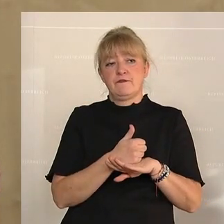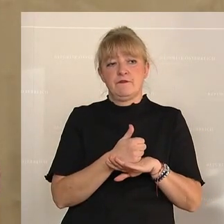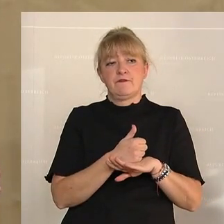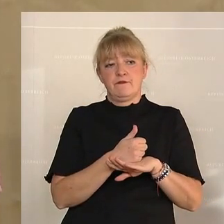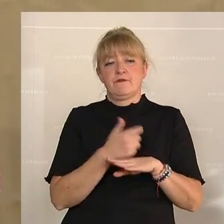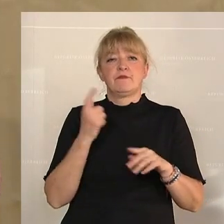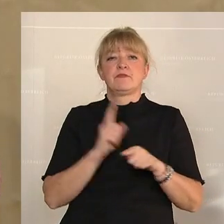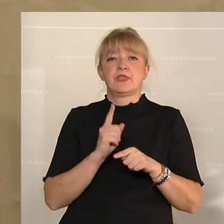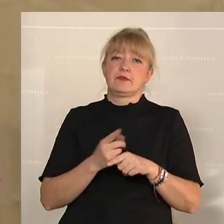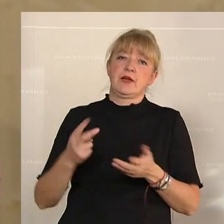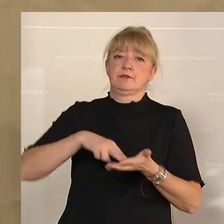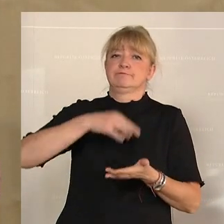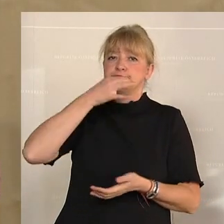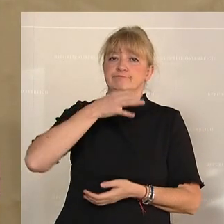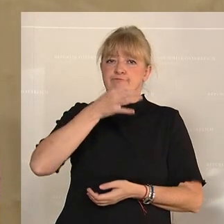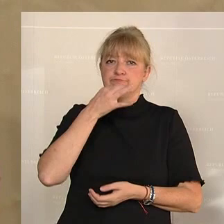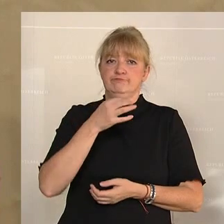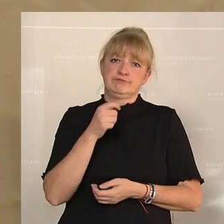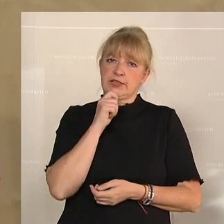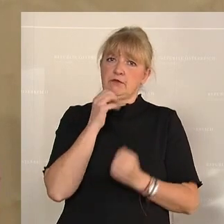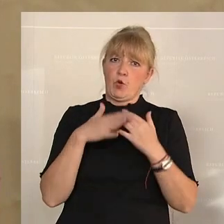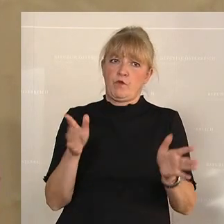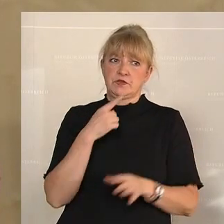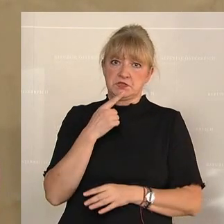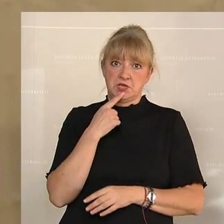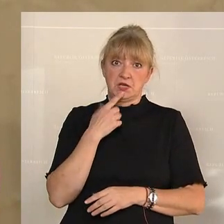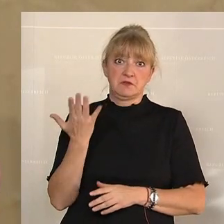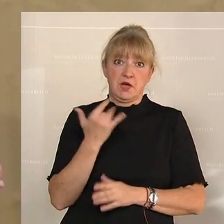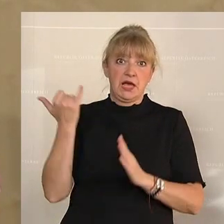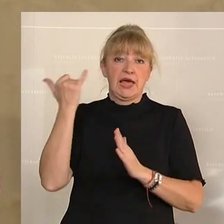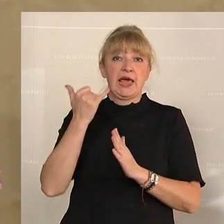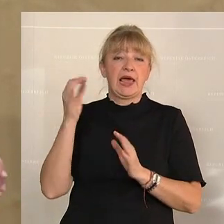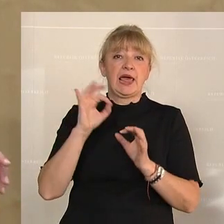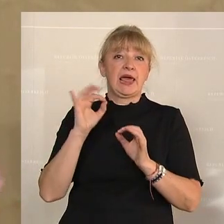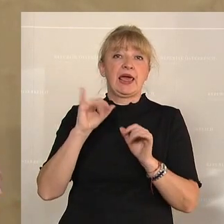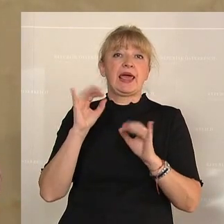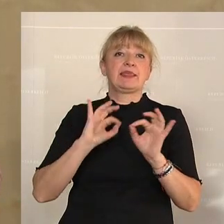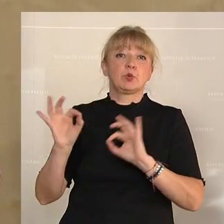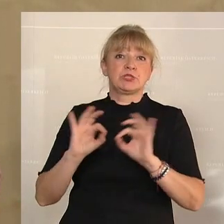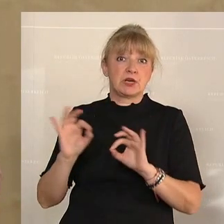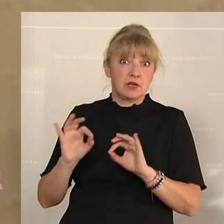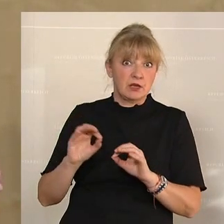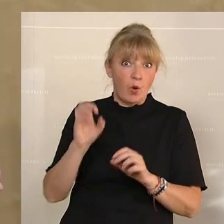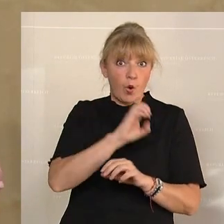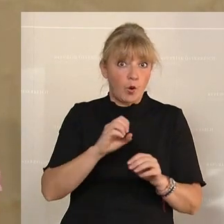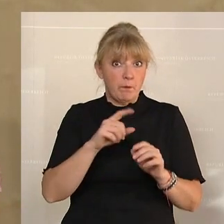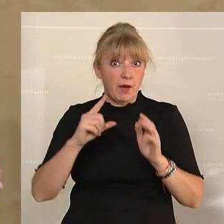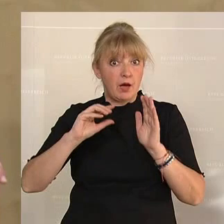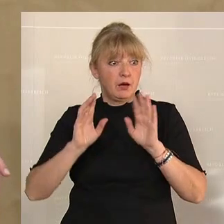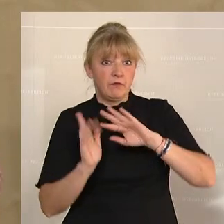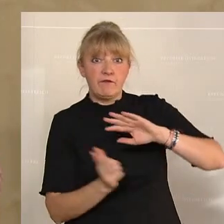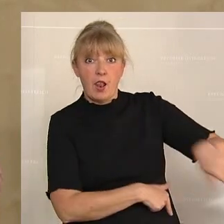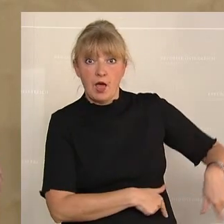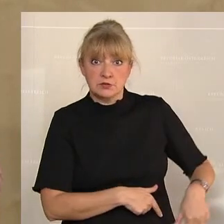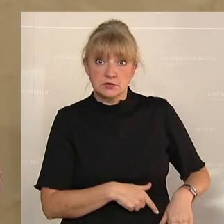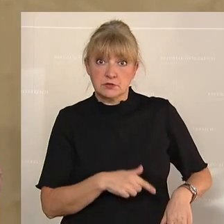in einem Interview ganz unverhollen, wird die Industrie aus Europa abwandern. Dann sagt er, ja, das wird